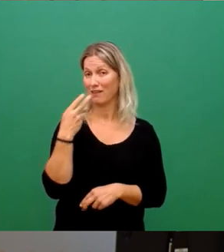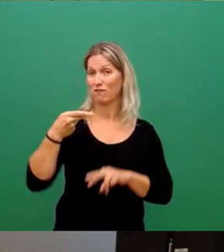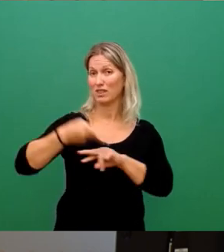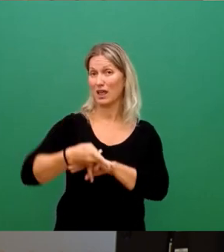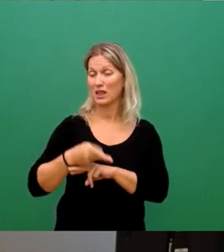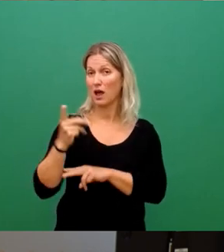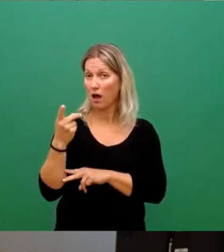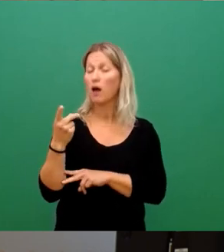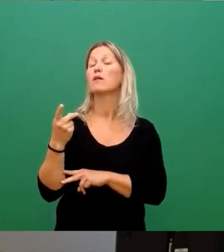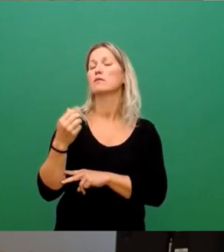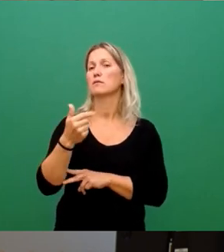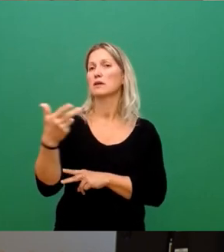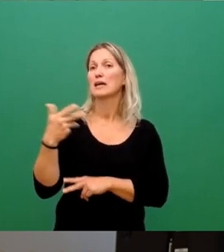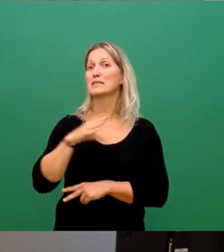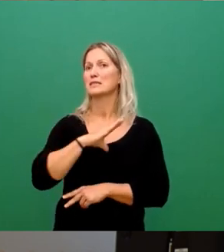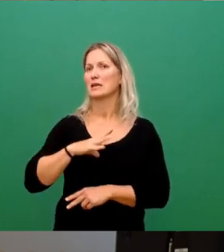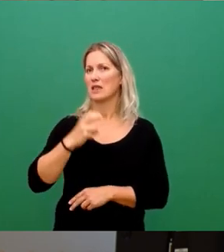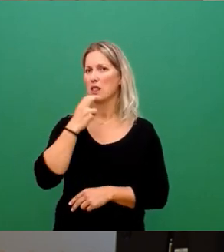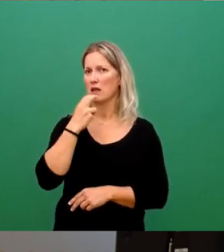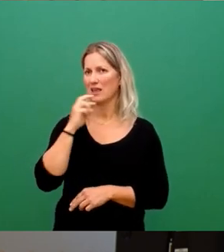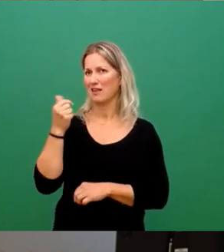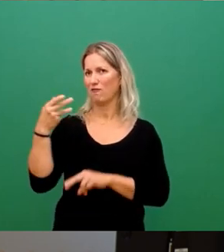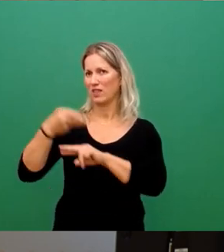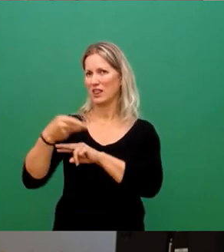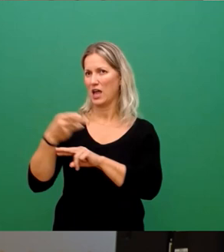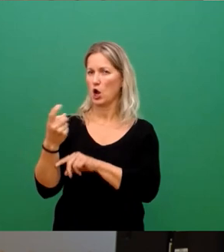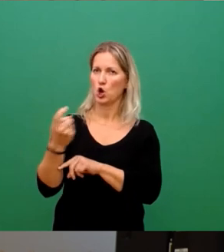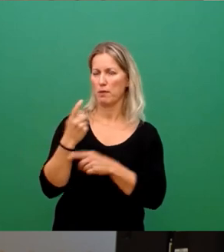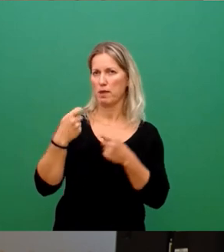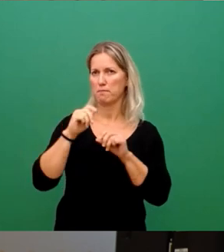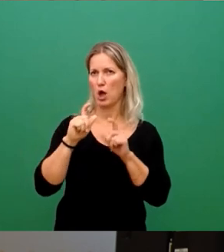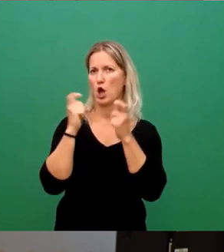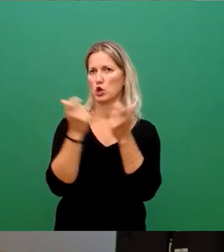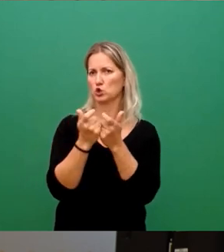gebeten waren und dort nochmal begründen sollten, warum das jetzt erforderlich ist.